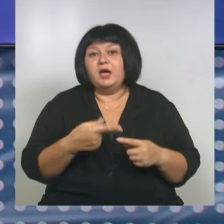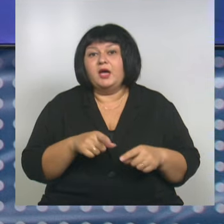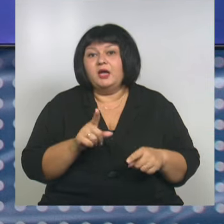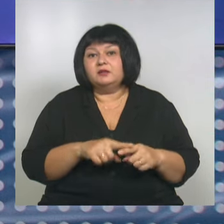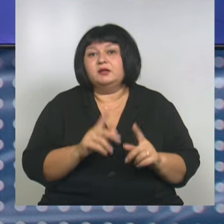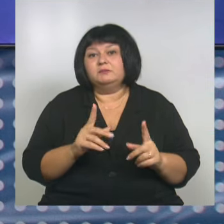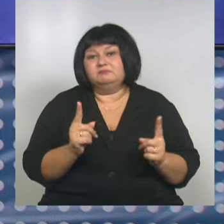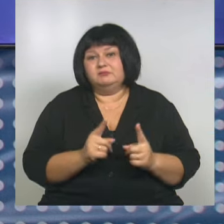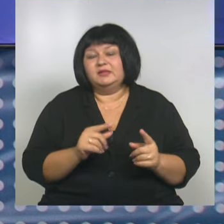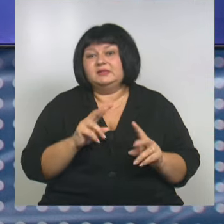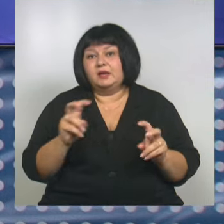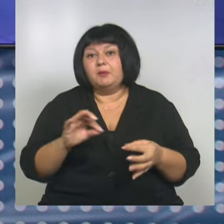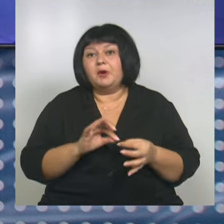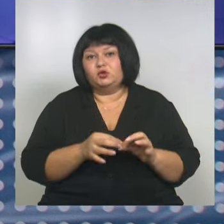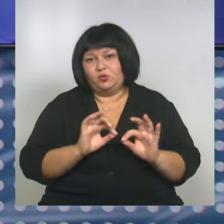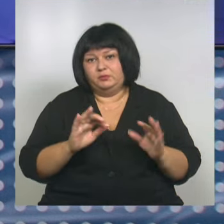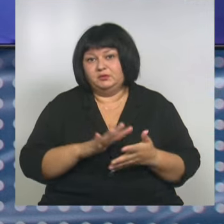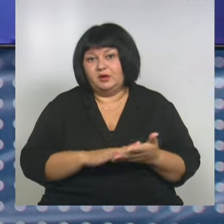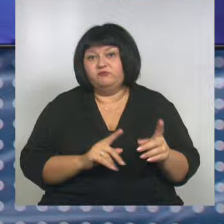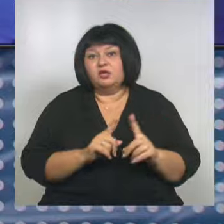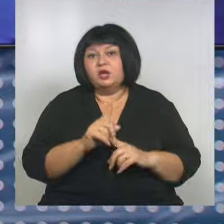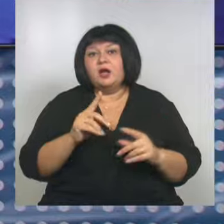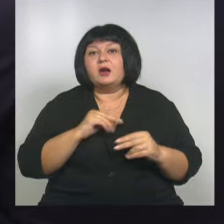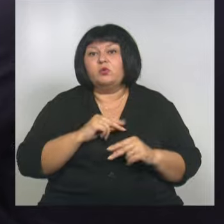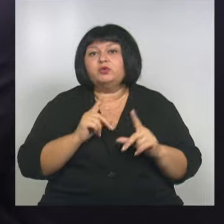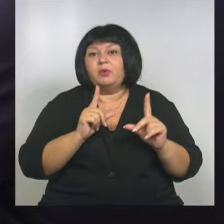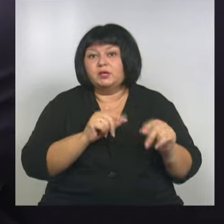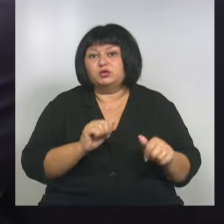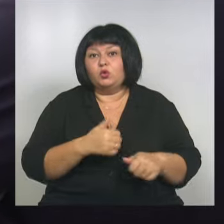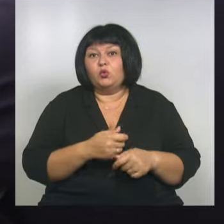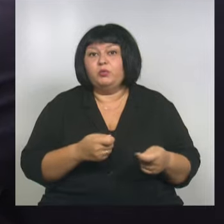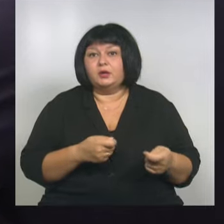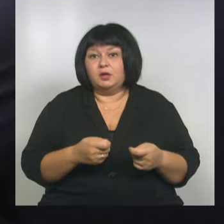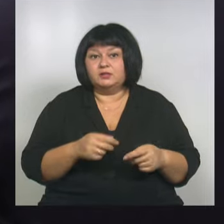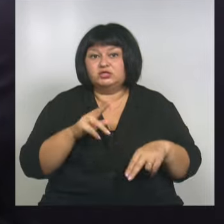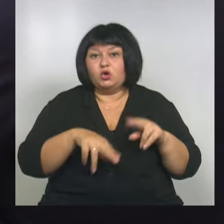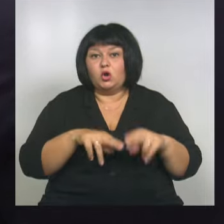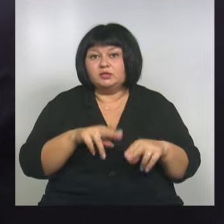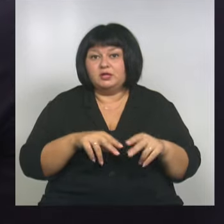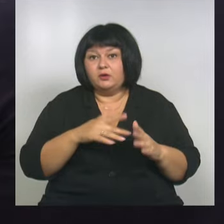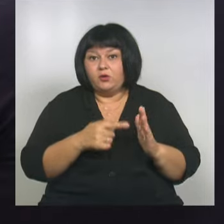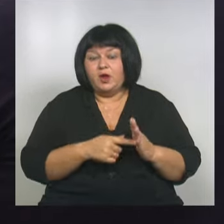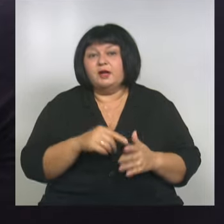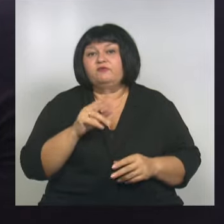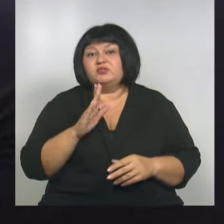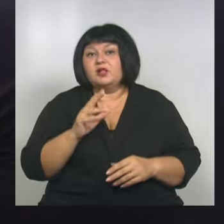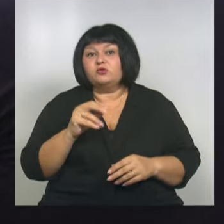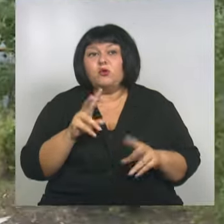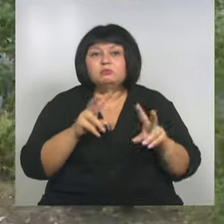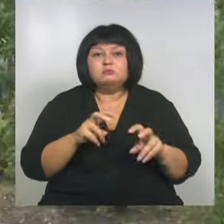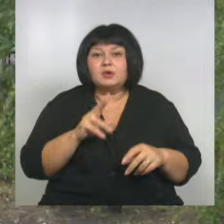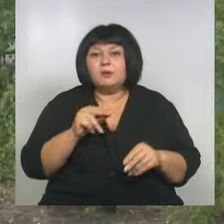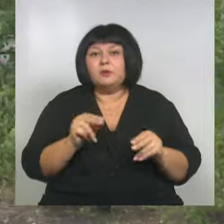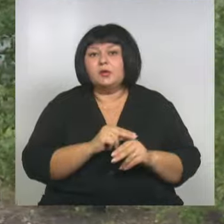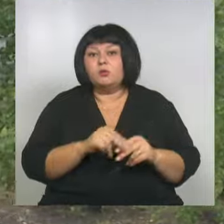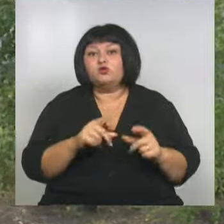некоторые темы. Подробности далее. В начале о рабочей поездке губернатора. В строителе Вячеслав Гладков проинспектировал ход капитального